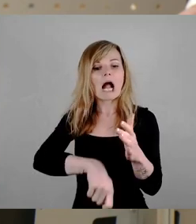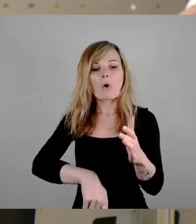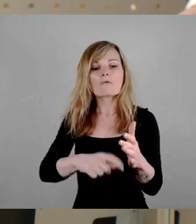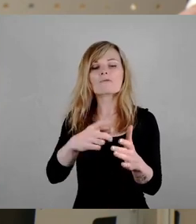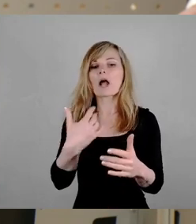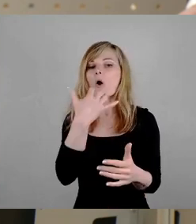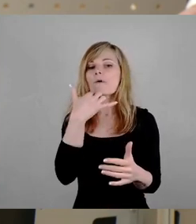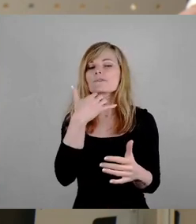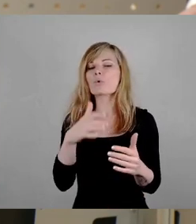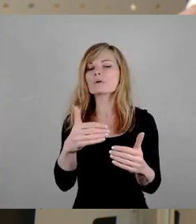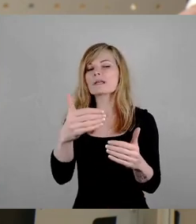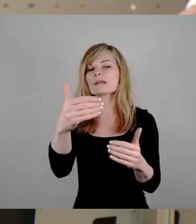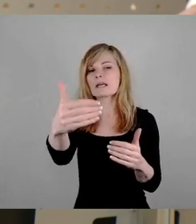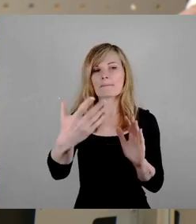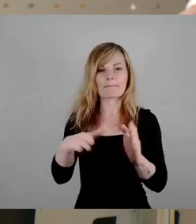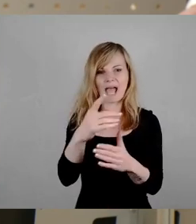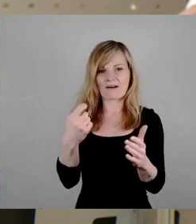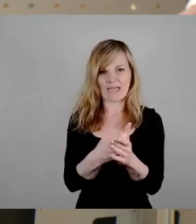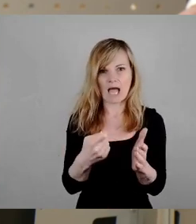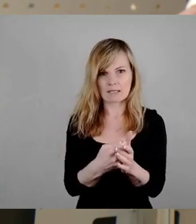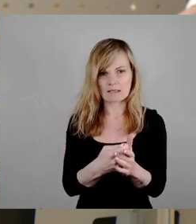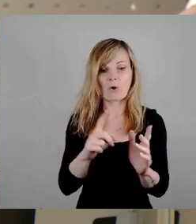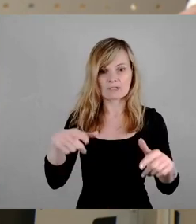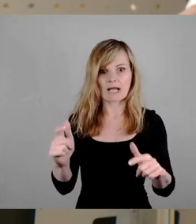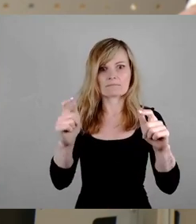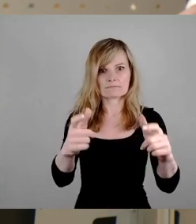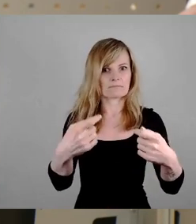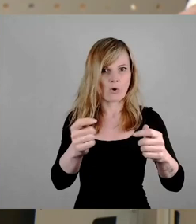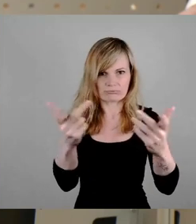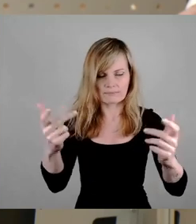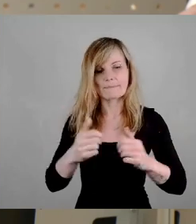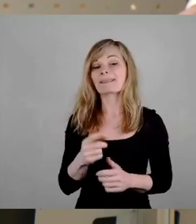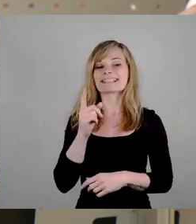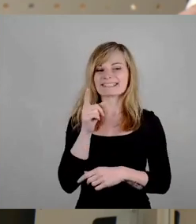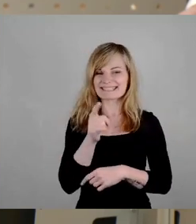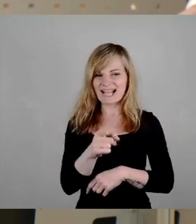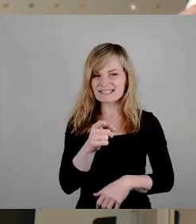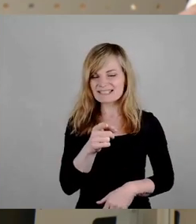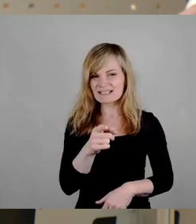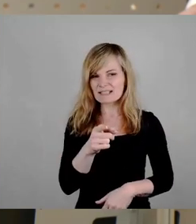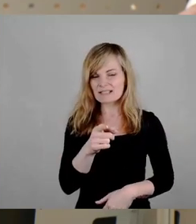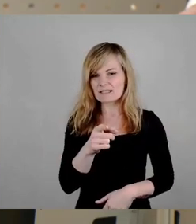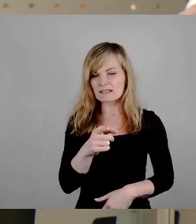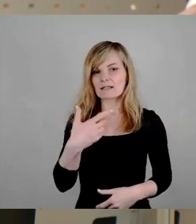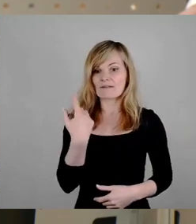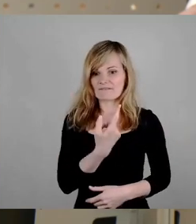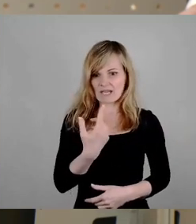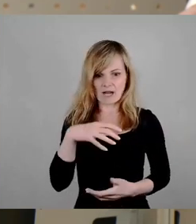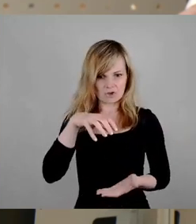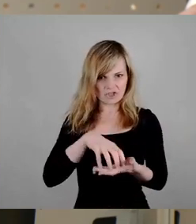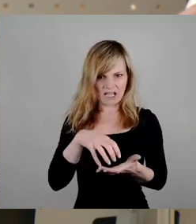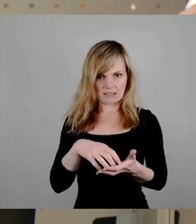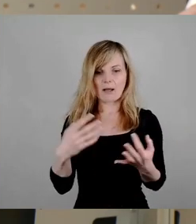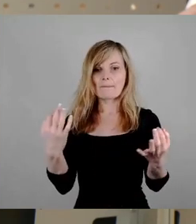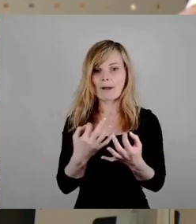dann irgendwann mal mehr wert wird. Und das ist ja vielleicht in einer Stadt, wo wir Grund und Boden dringend brauchen,